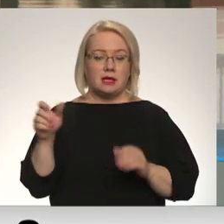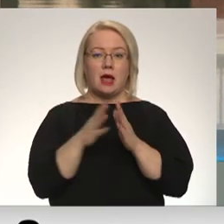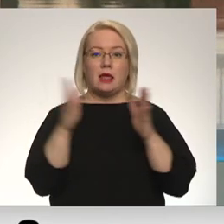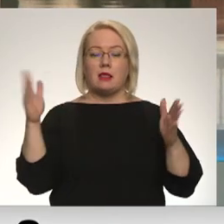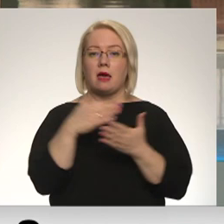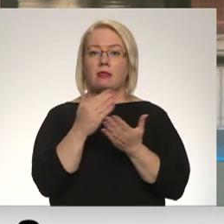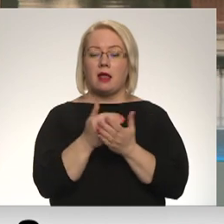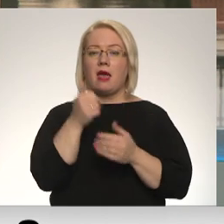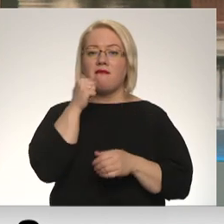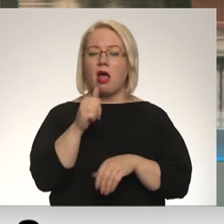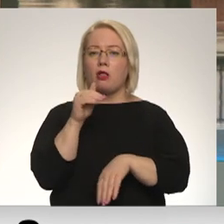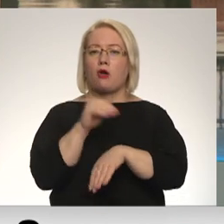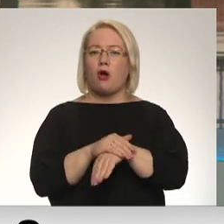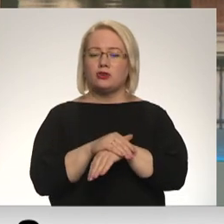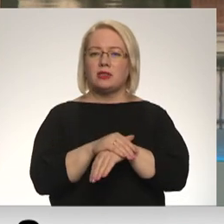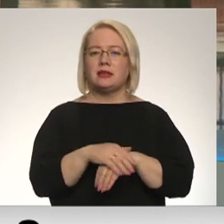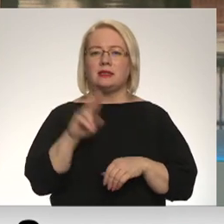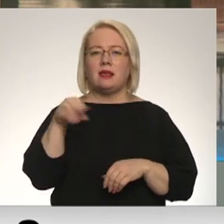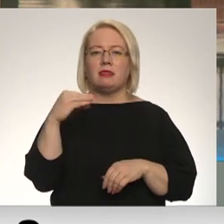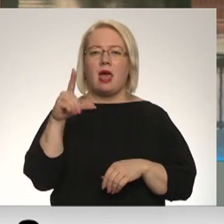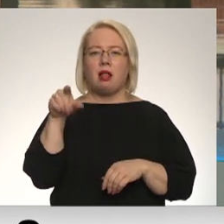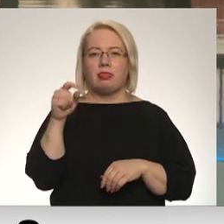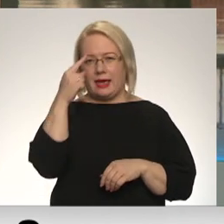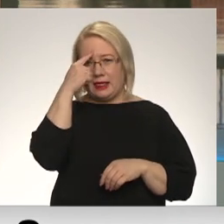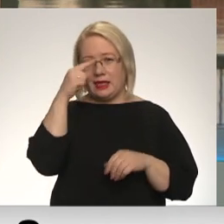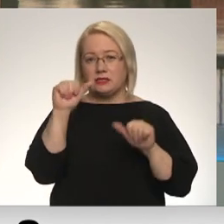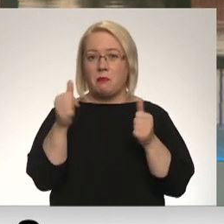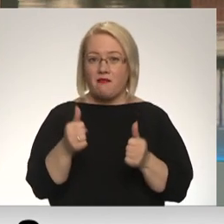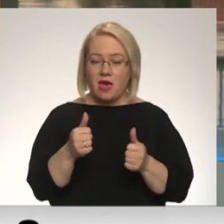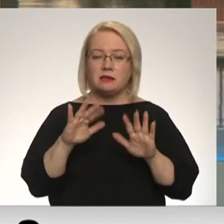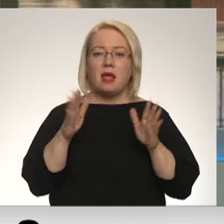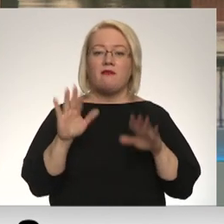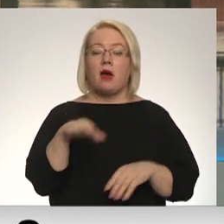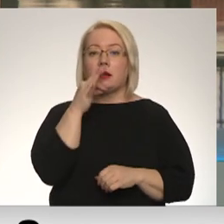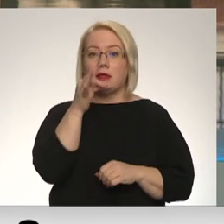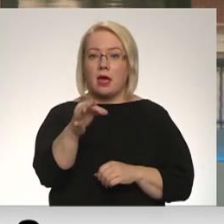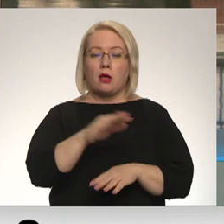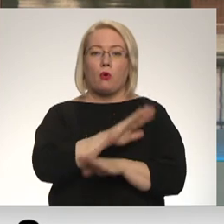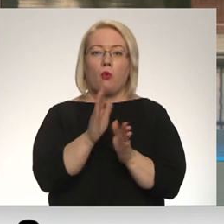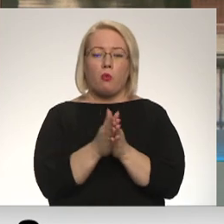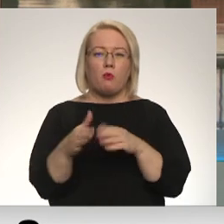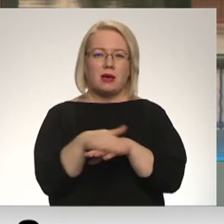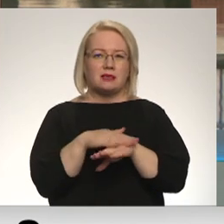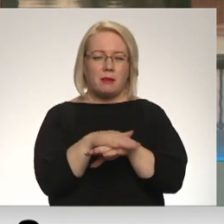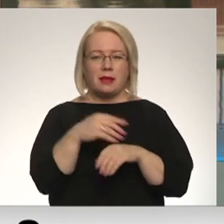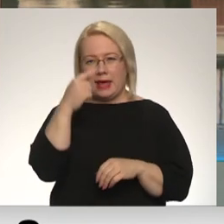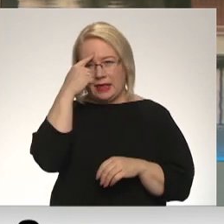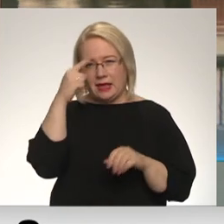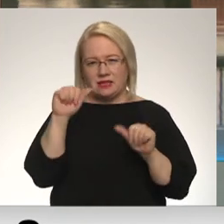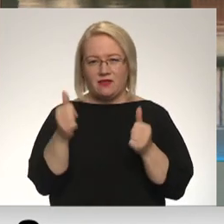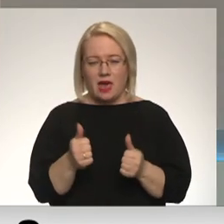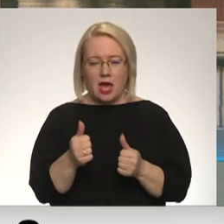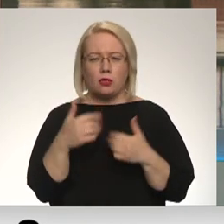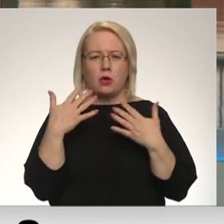vēl konstatēts vīrusa delta paveids. Taču pavisam droši var apgalvot, ka kopumā sabiedrībā deltas paveidu gan drīz